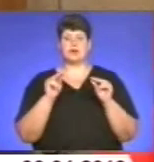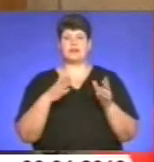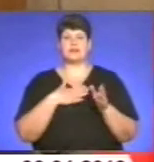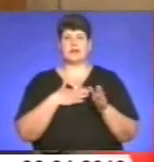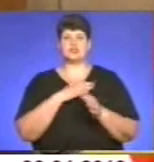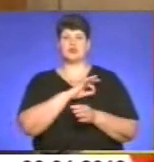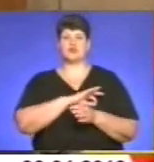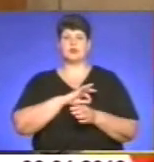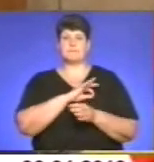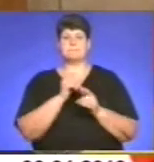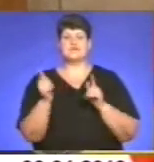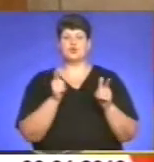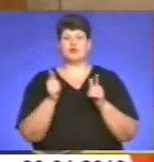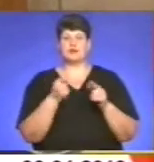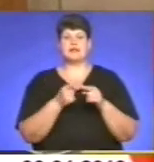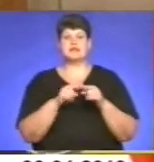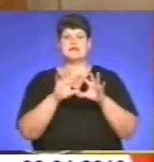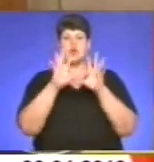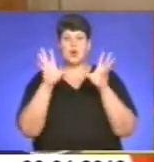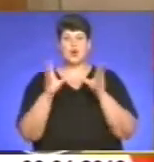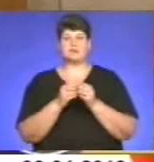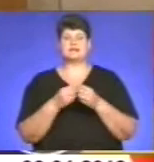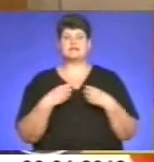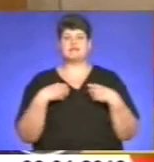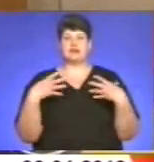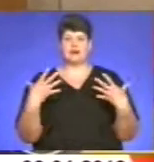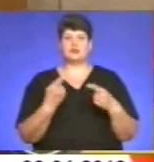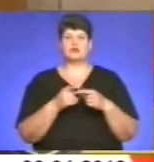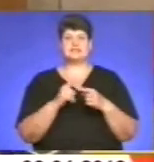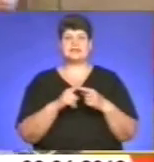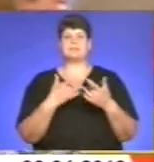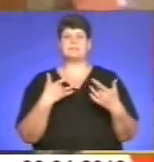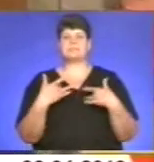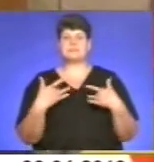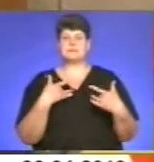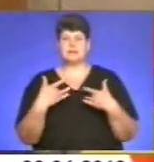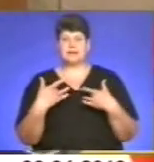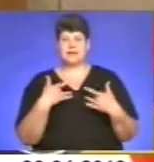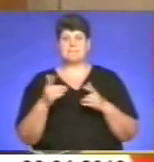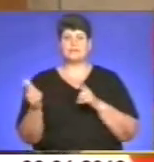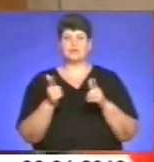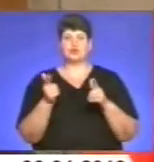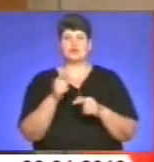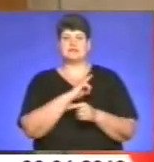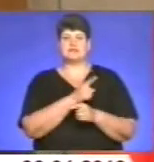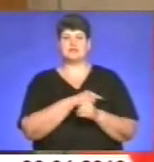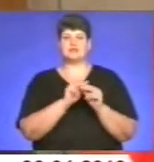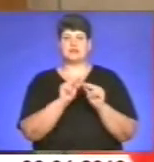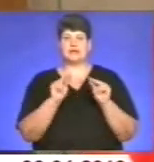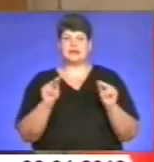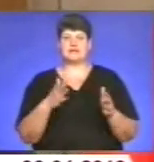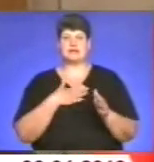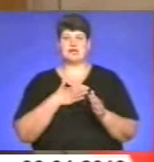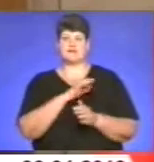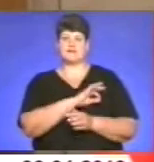підготували таке комплексне свято. Сюди включається і спектакль, підготовлений силами і педагогів, наших